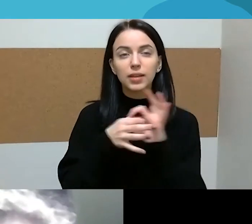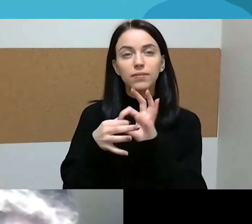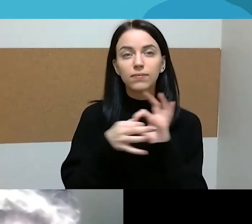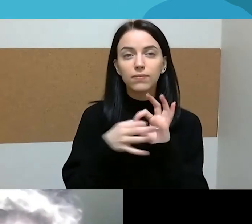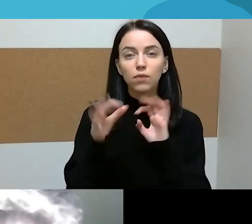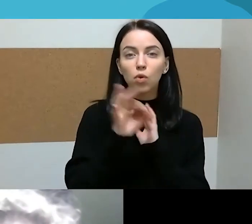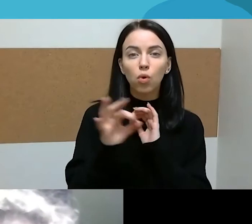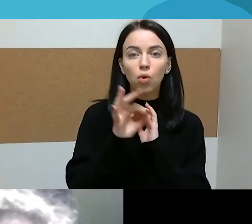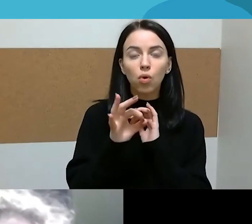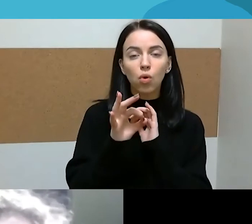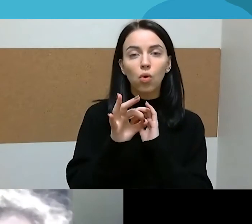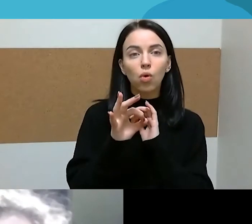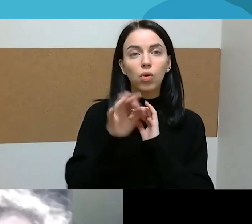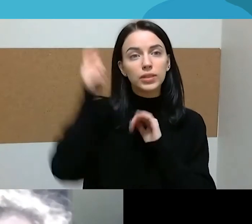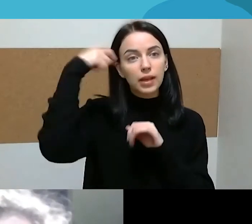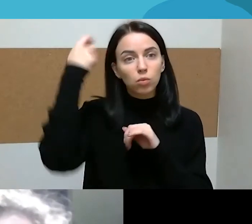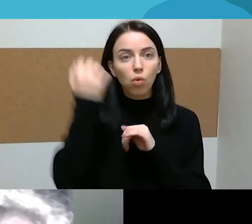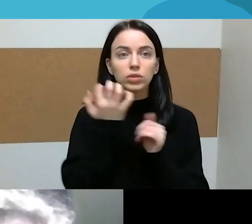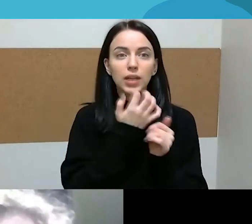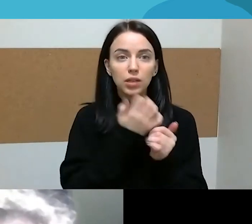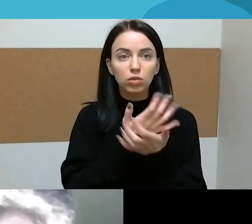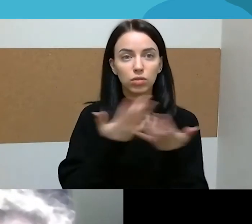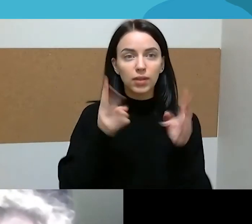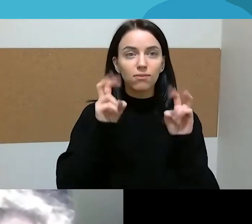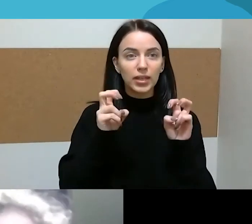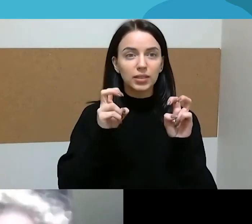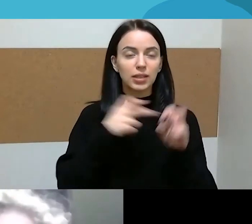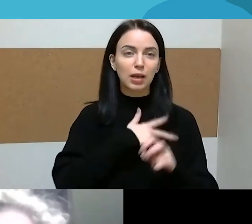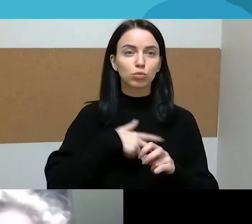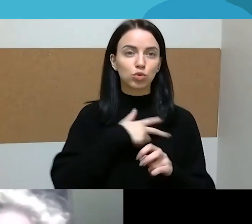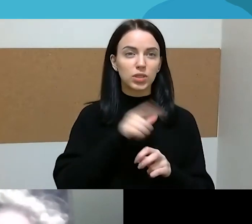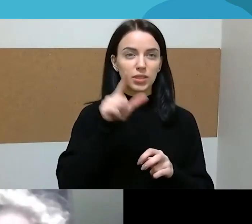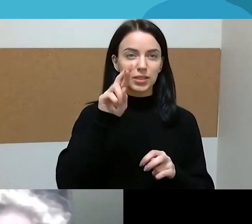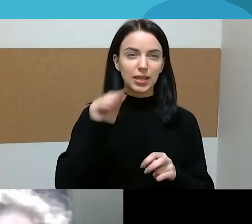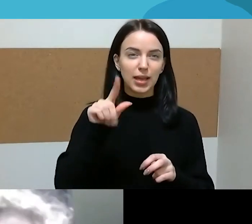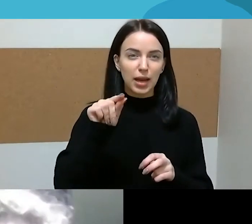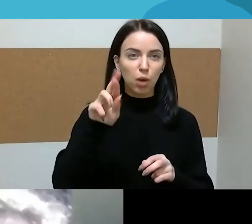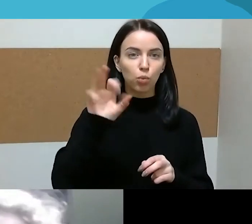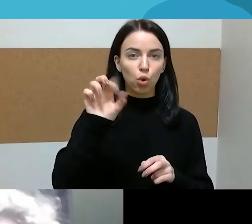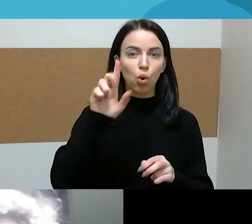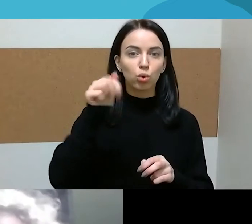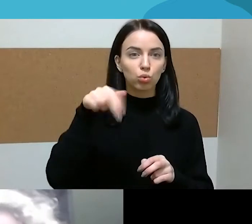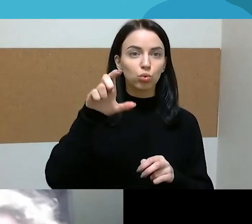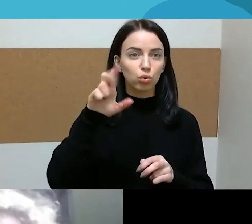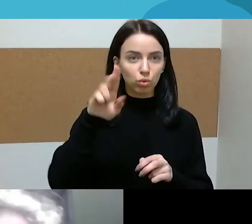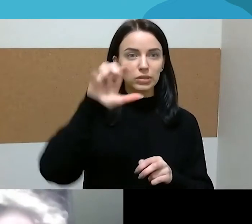akademinė literatūra, tas vadinama socialinės reprodukcijos darbu, kaip taip sakant, tai, kas yra susijęs su žmogum. meitinimas, priežiūrą,